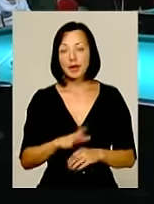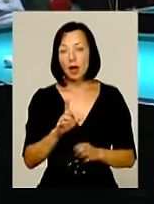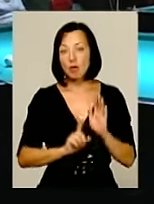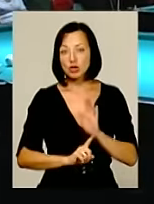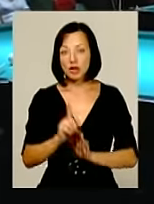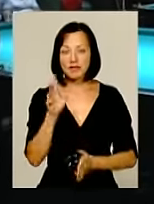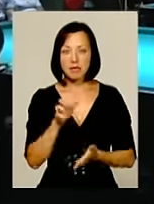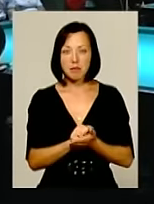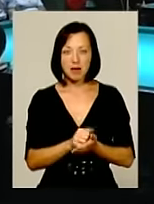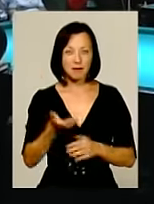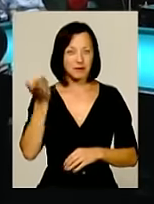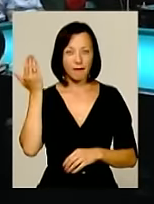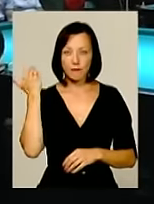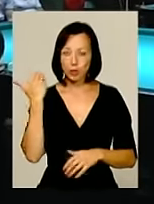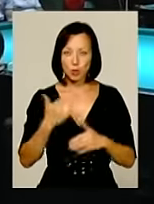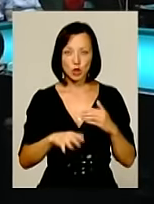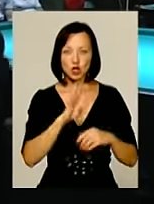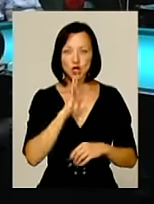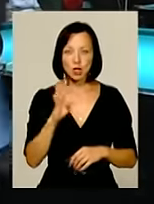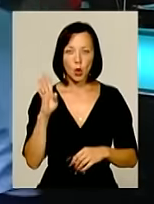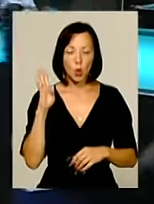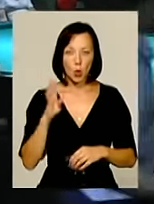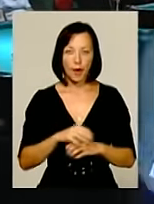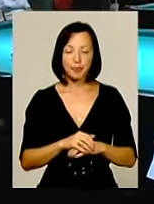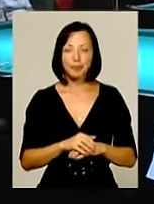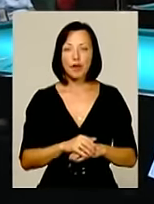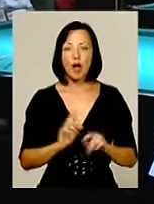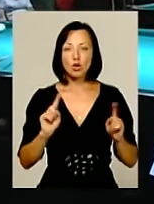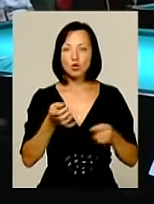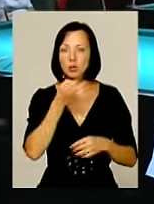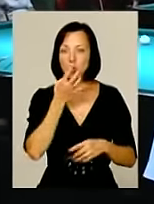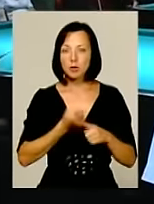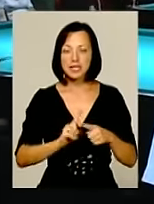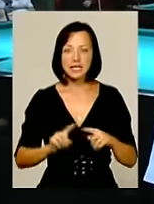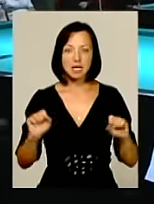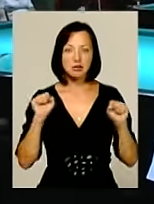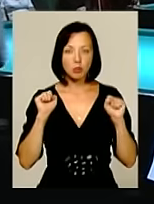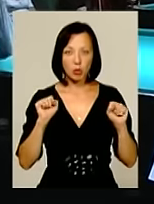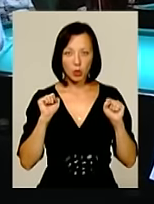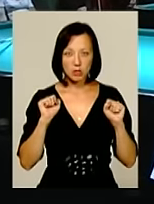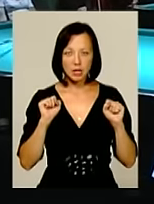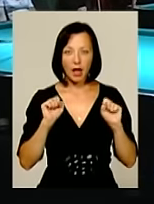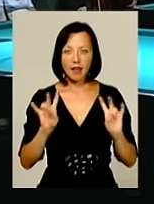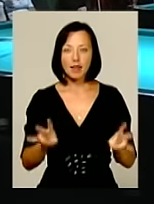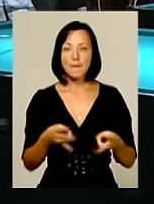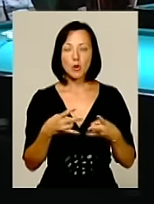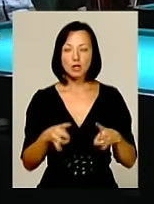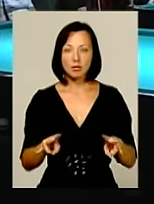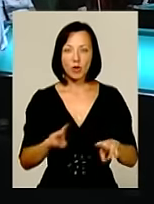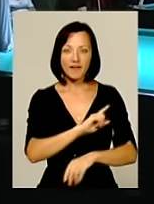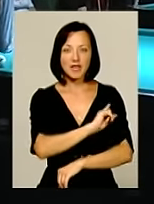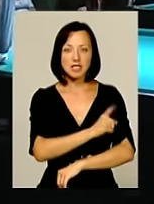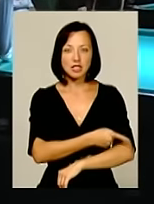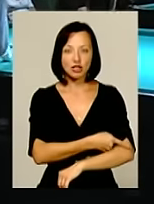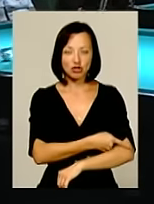більярдом давно, вже десь 4 роки. Дуже подобається цей спорт. Не потребує якихось